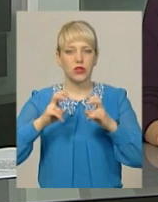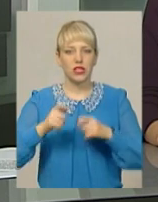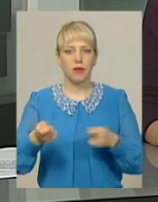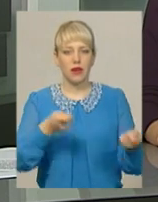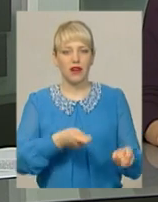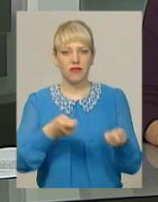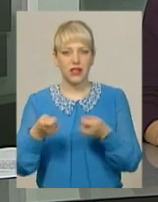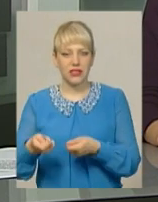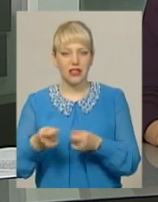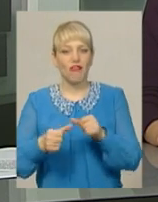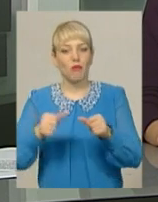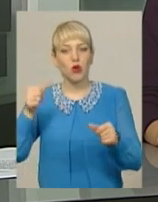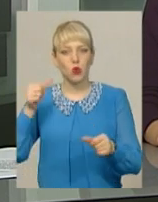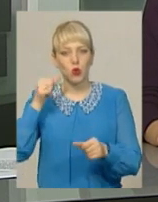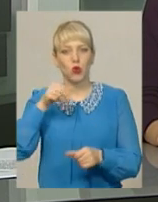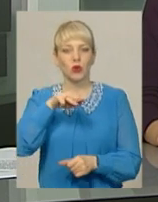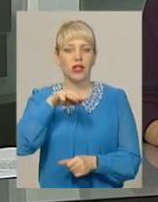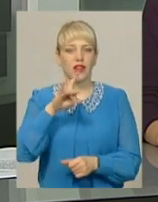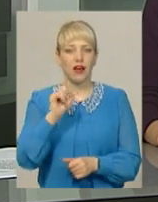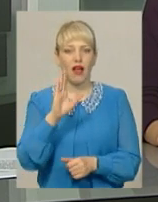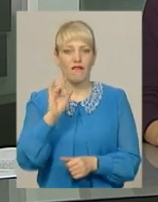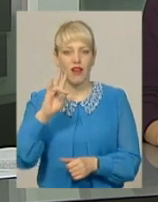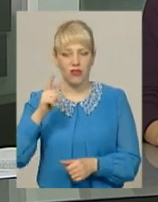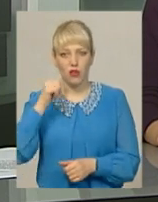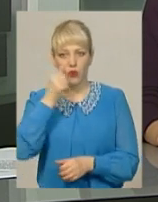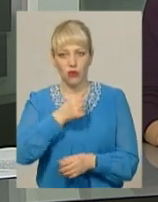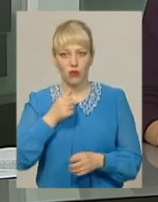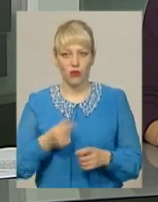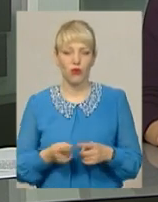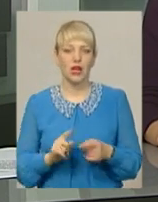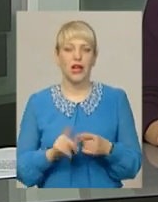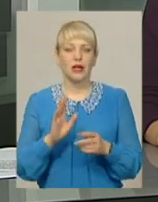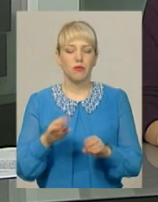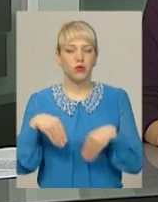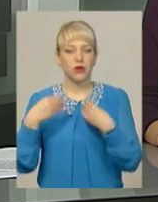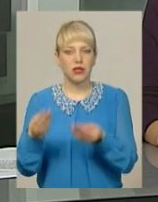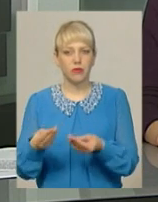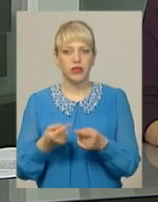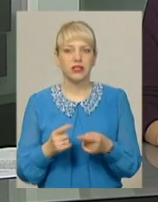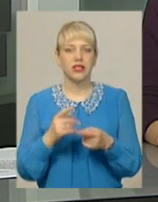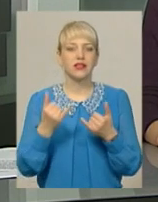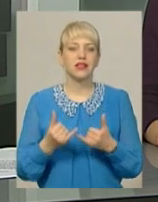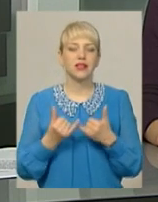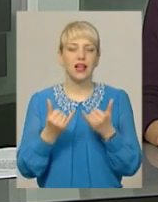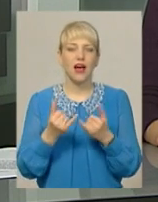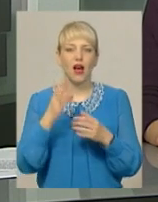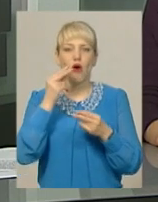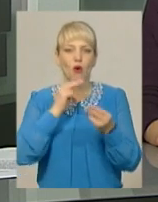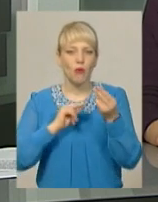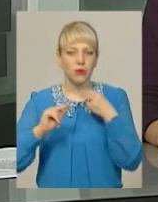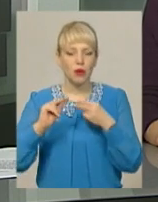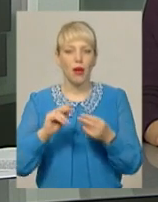минулого року. Результати комплексного обстеження передадуть в управління економіки міської ради для оптимізації маршрутної системи та